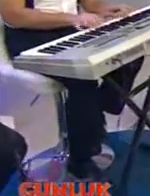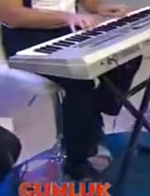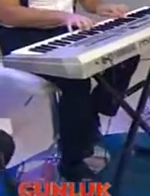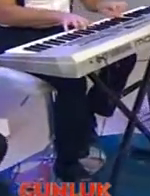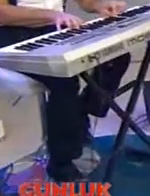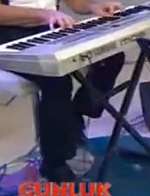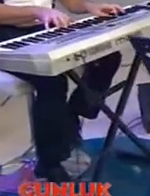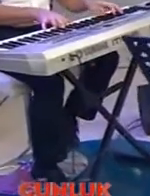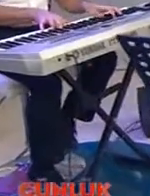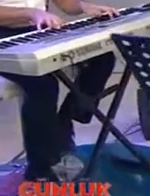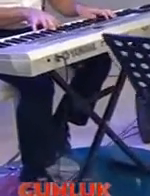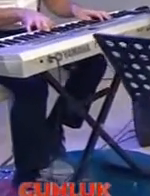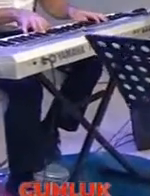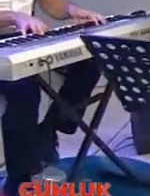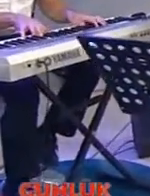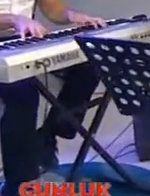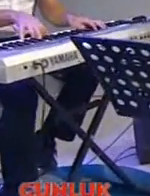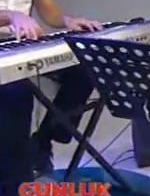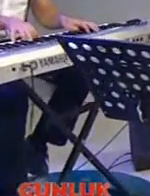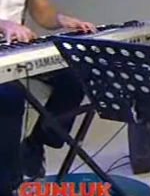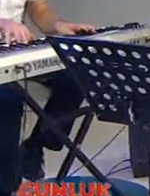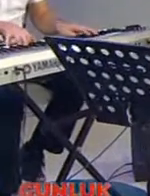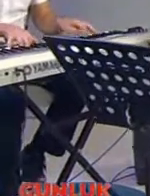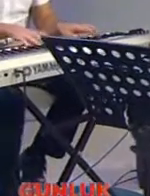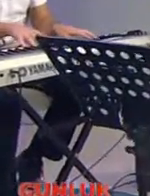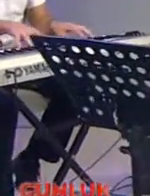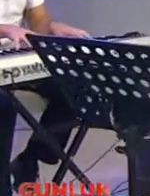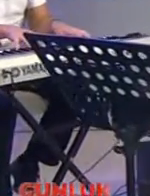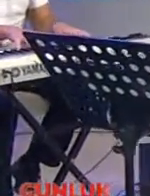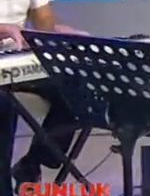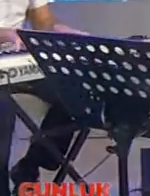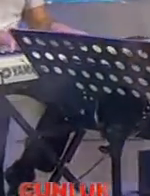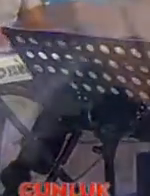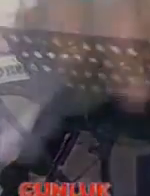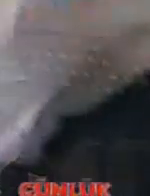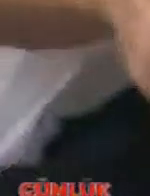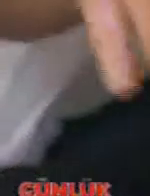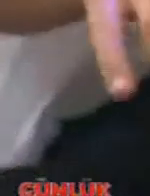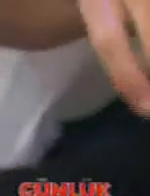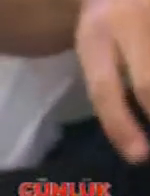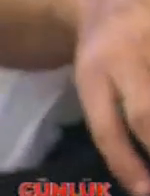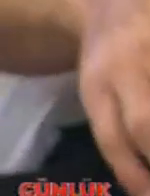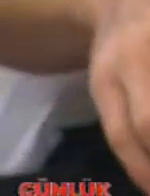saklayıp Boğazını gömülüp sustum bu hiç